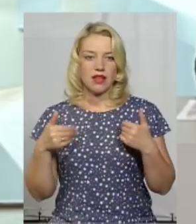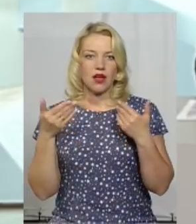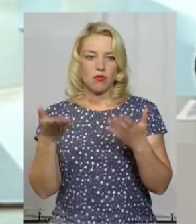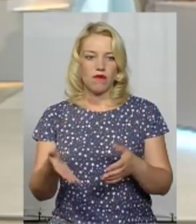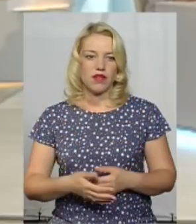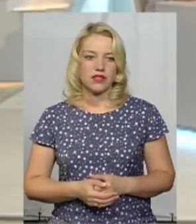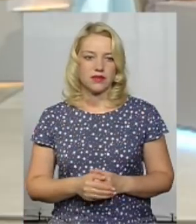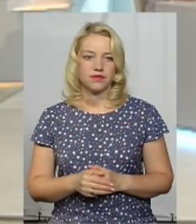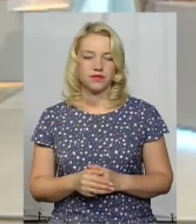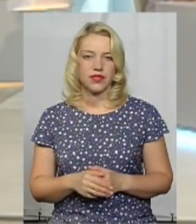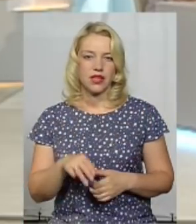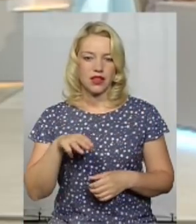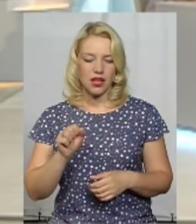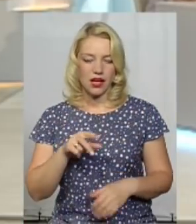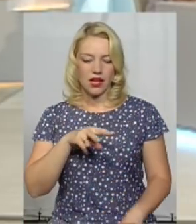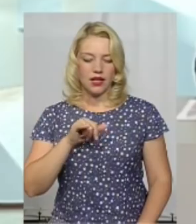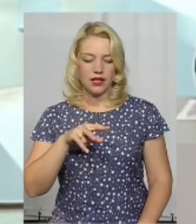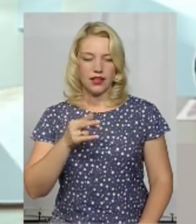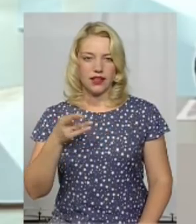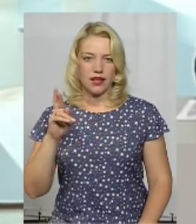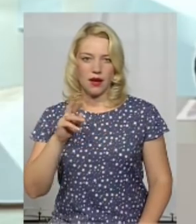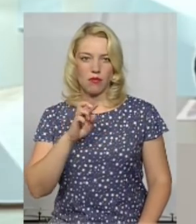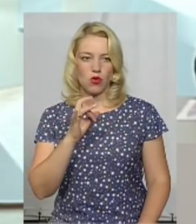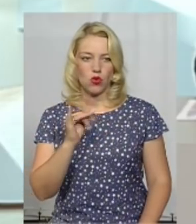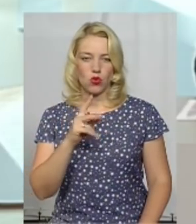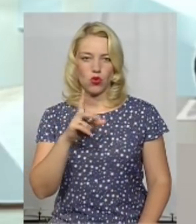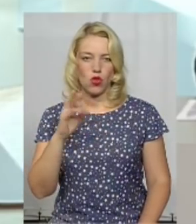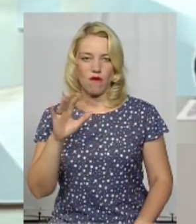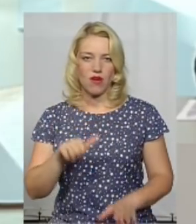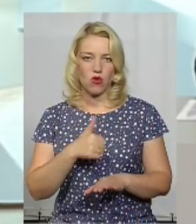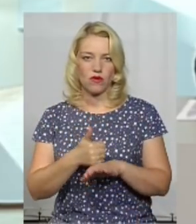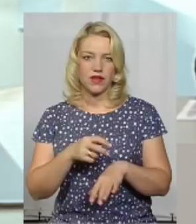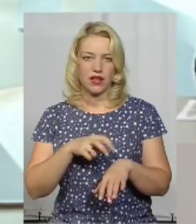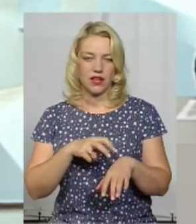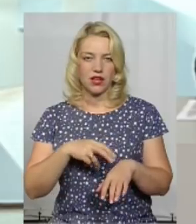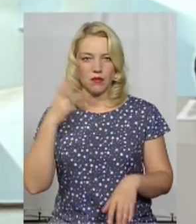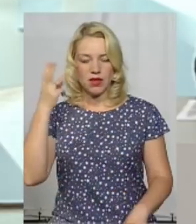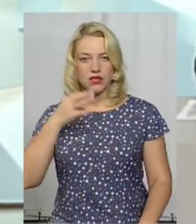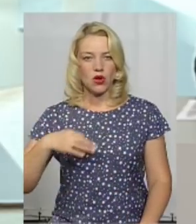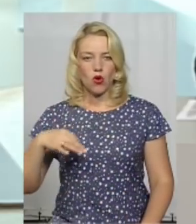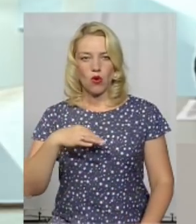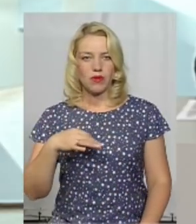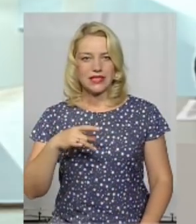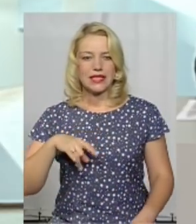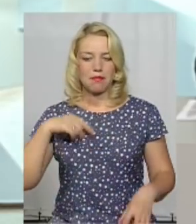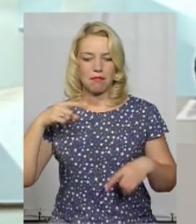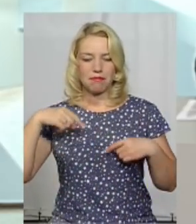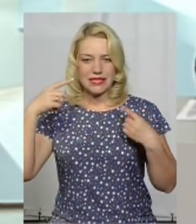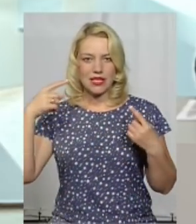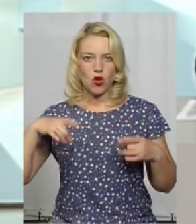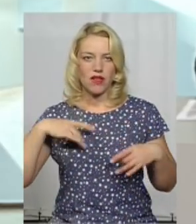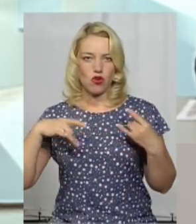пані Світлана. Доброго вечора. Та Лілія Брухнова, головна лікарка Хмельницького обласного психоневрологічного